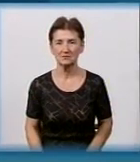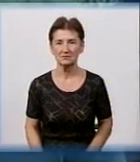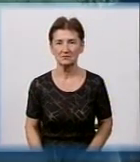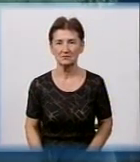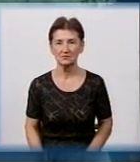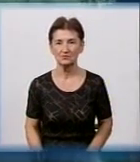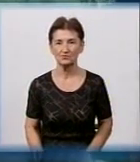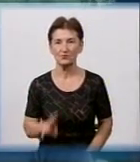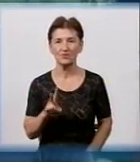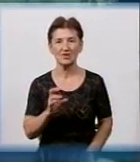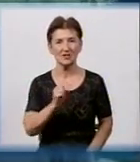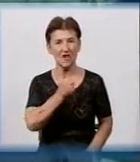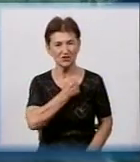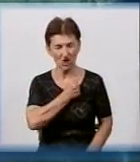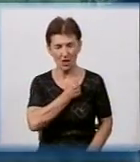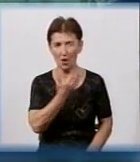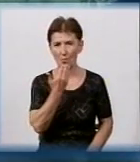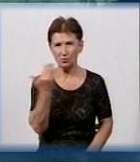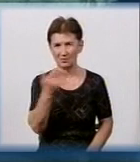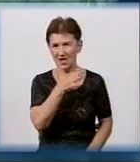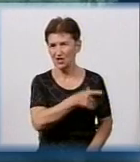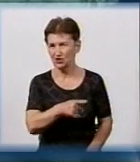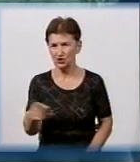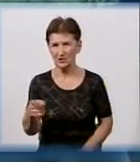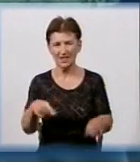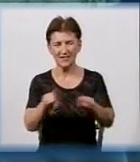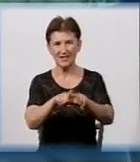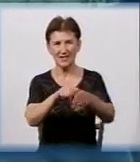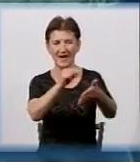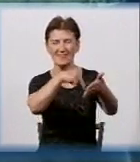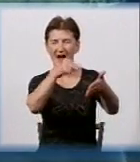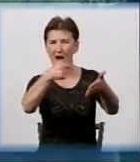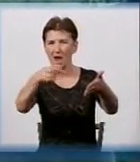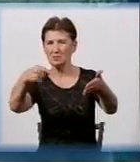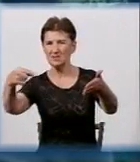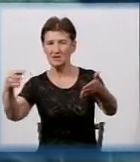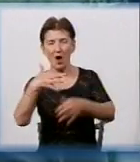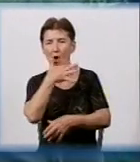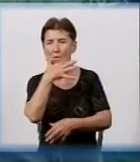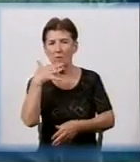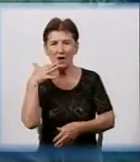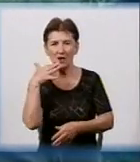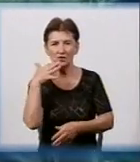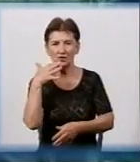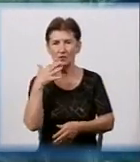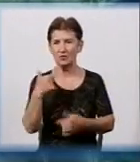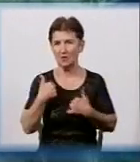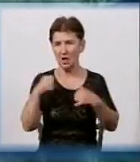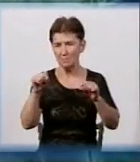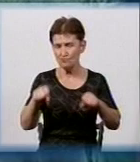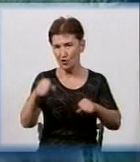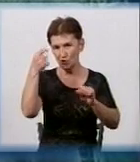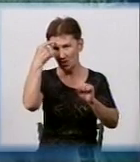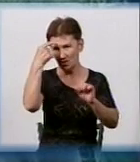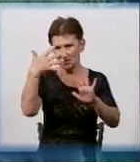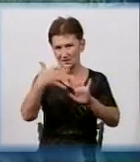На жаль, останнім часом дуже багато цих надписів, і як я можу зрозуміти, чи це